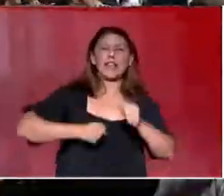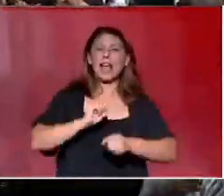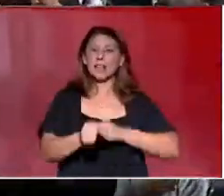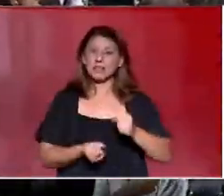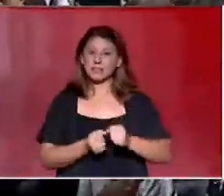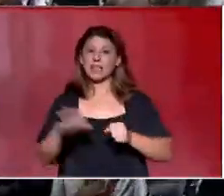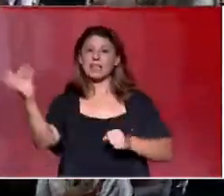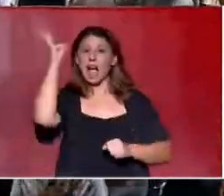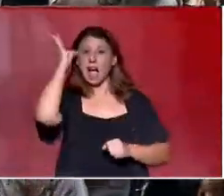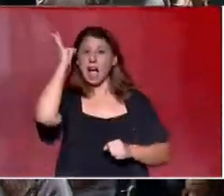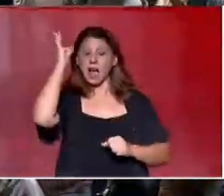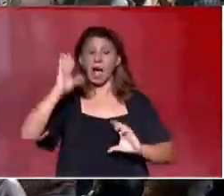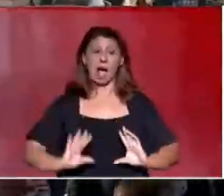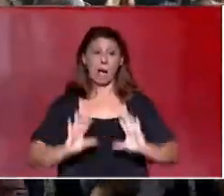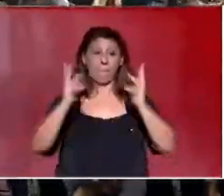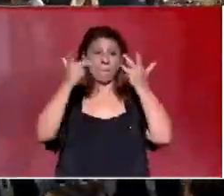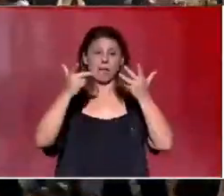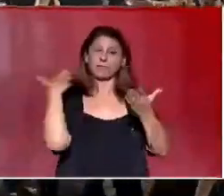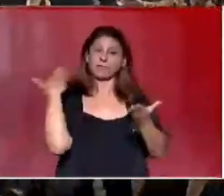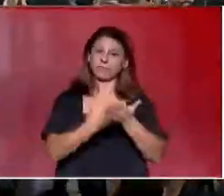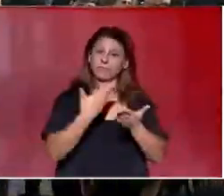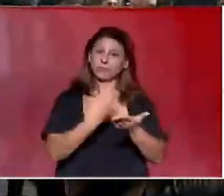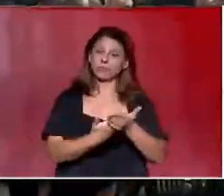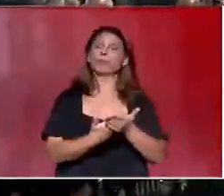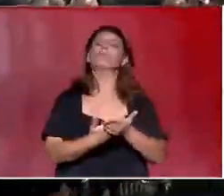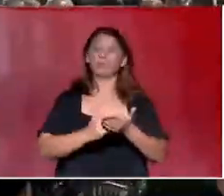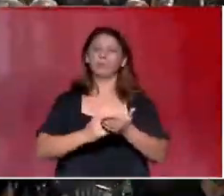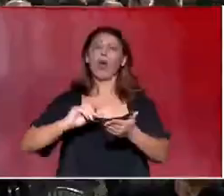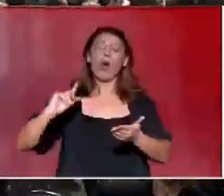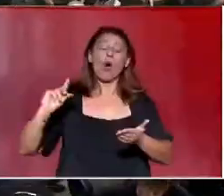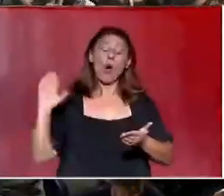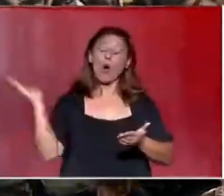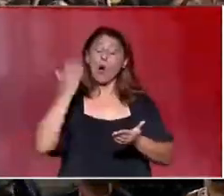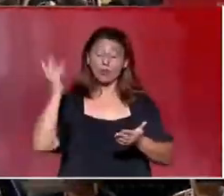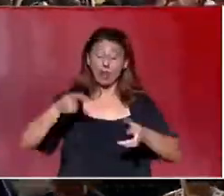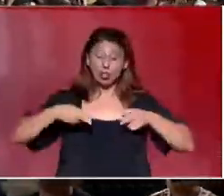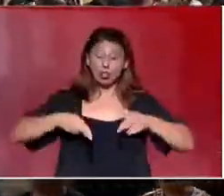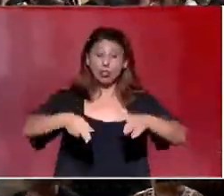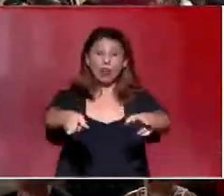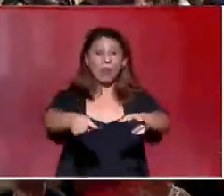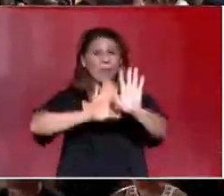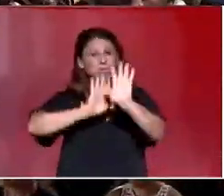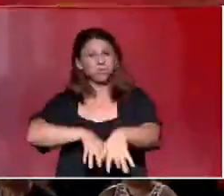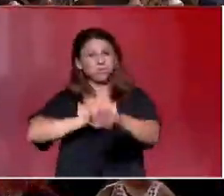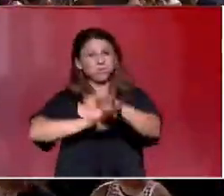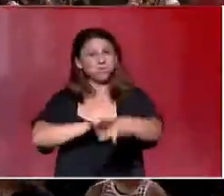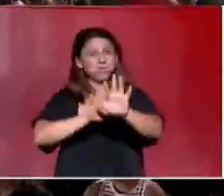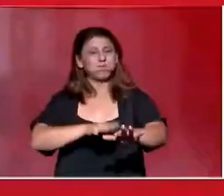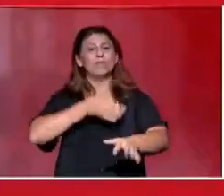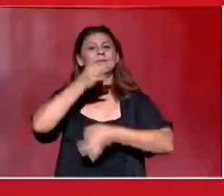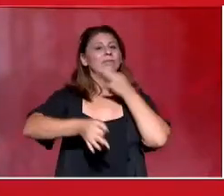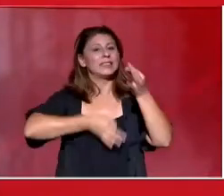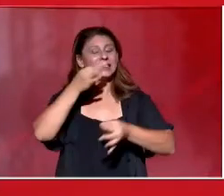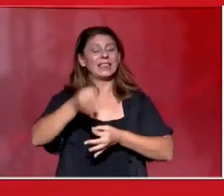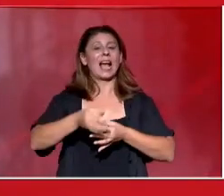απεργίες τους απέδειξαν πως όταν στον δρόμο μιλάει ο λαός γεννιούνται παντού πόλεις του